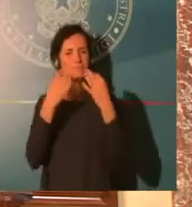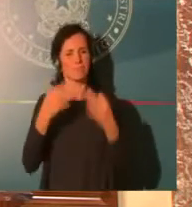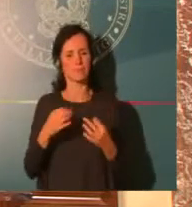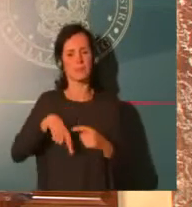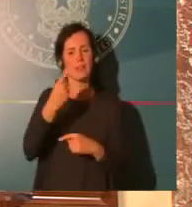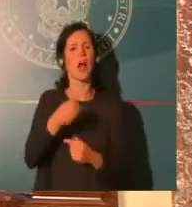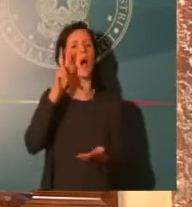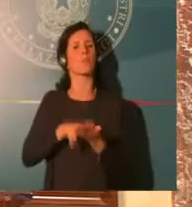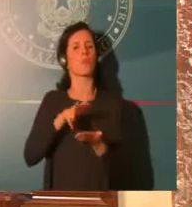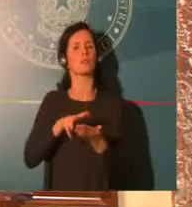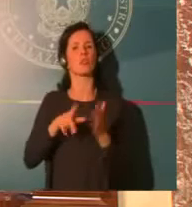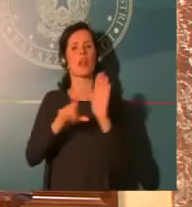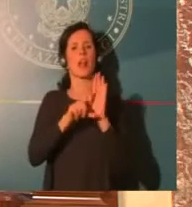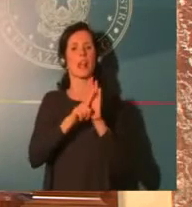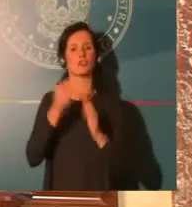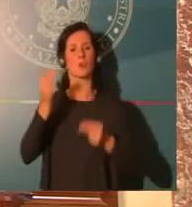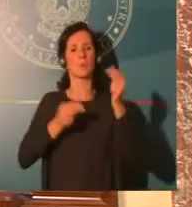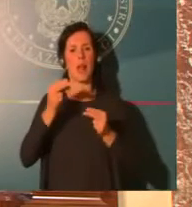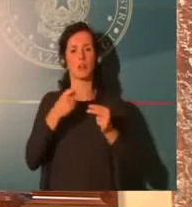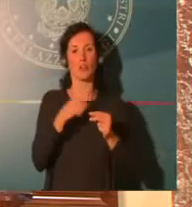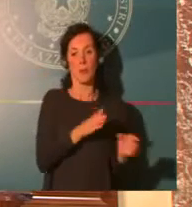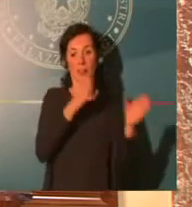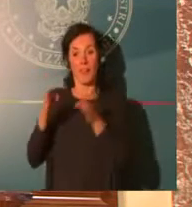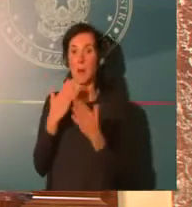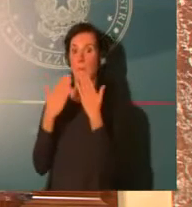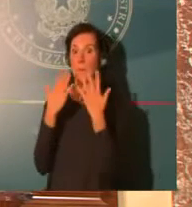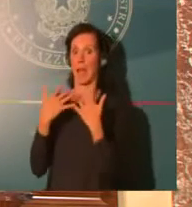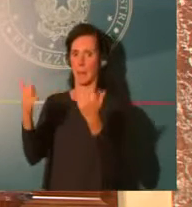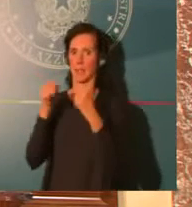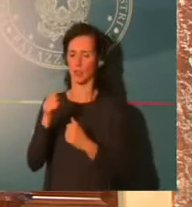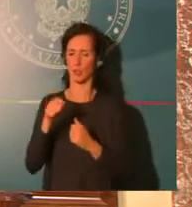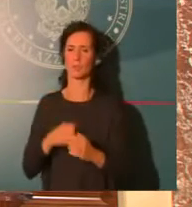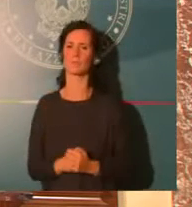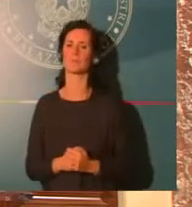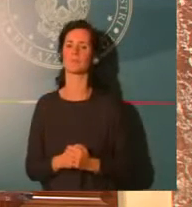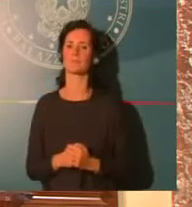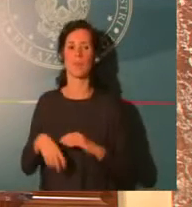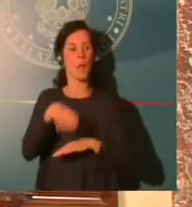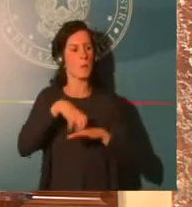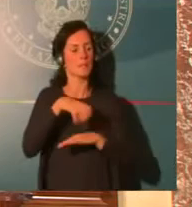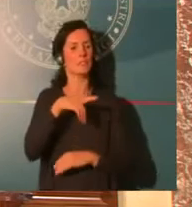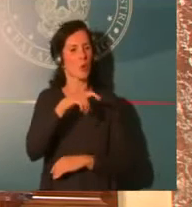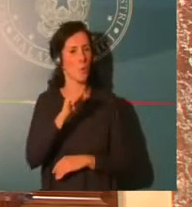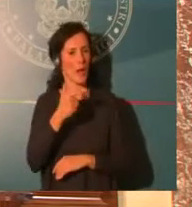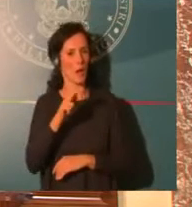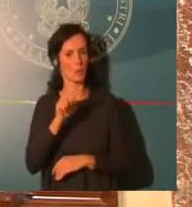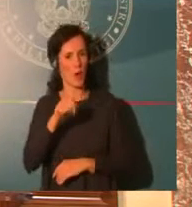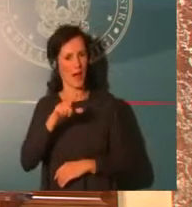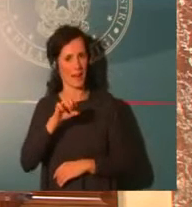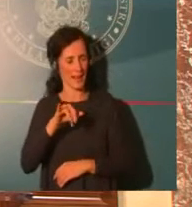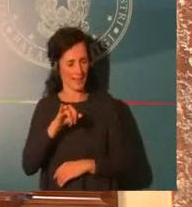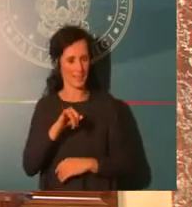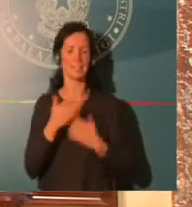Sì, grazie Presidente. Anch'io voglio ringraziare le categorie, ma voglio ringraziare anche tutti quegli